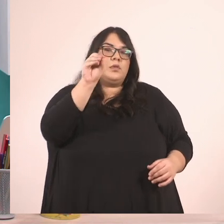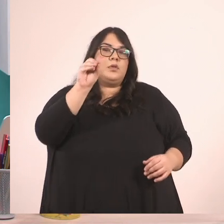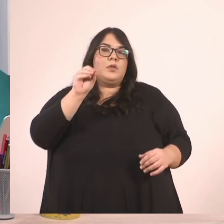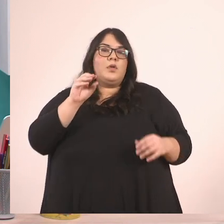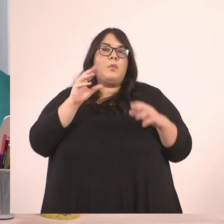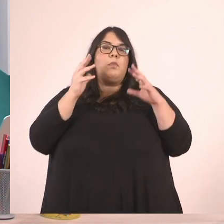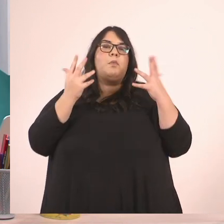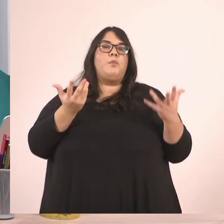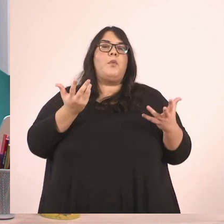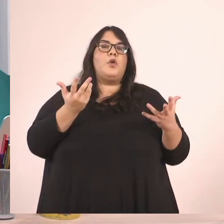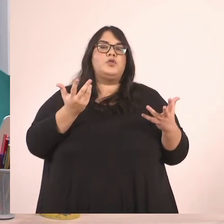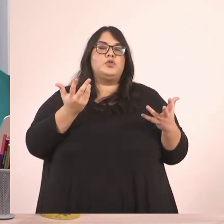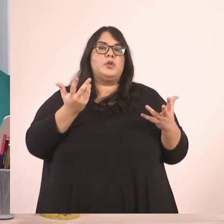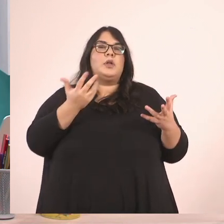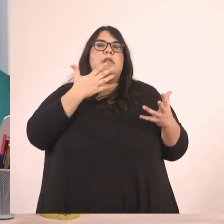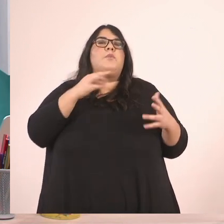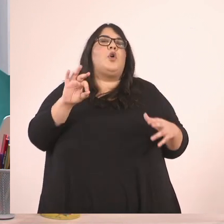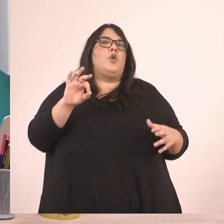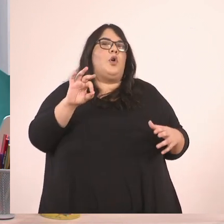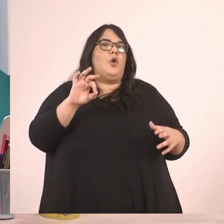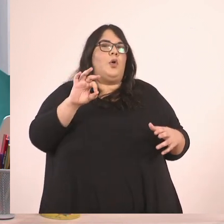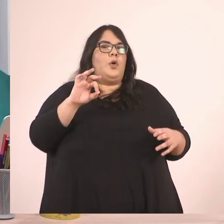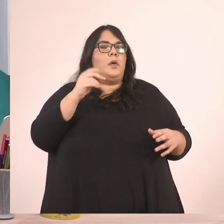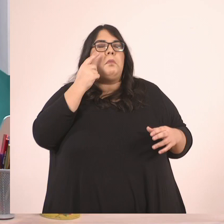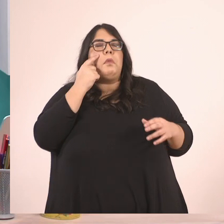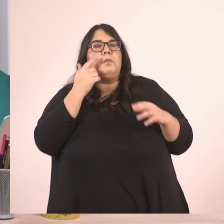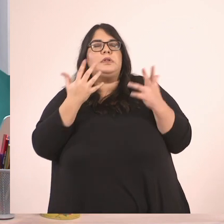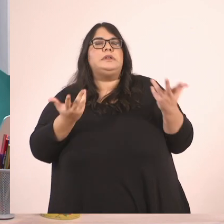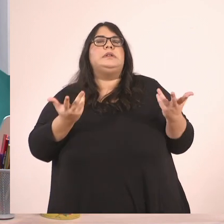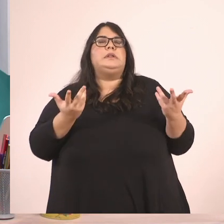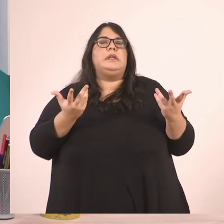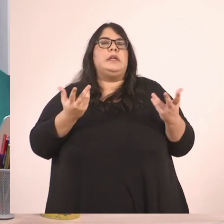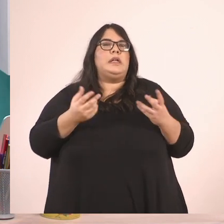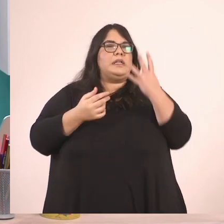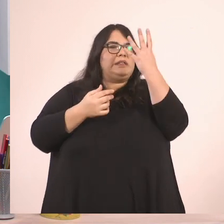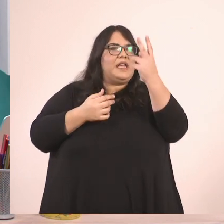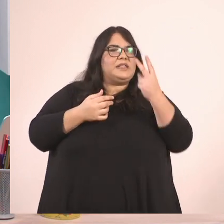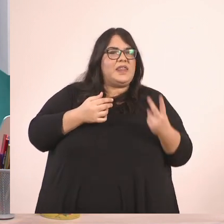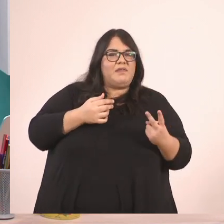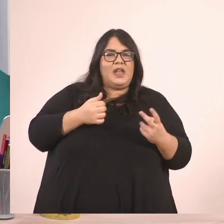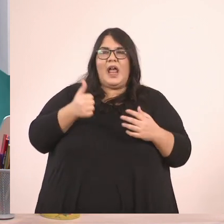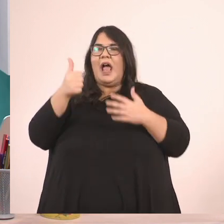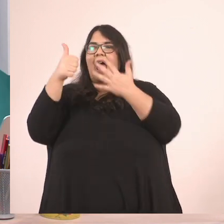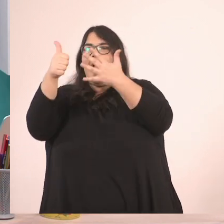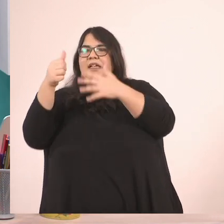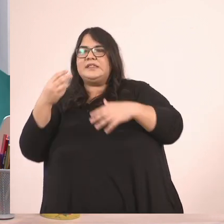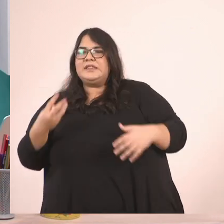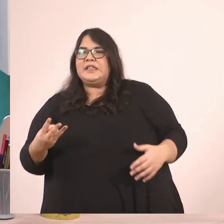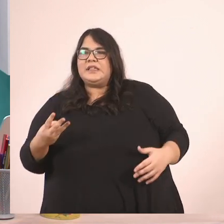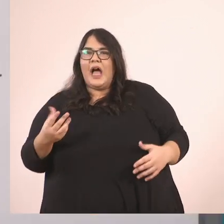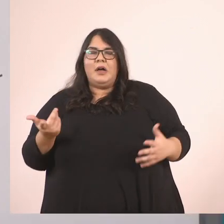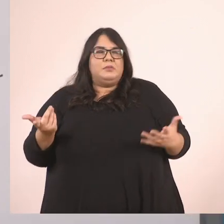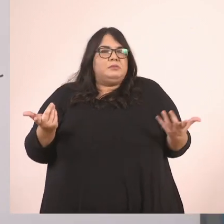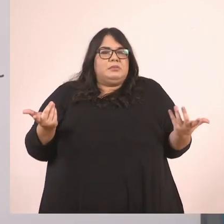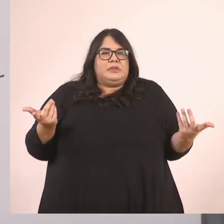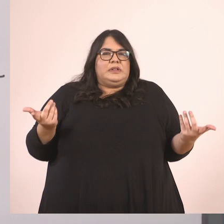παρακολουθήσουμε για να δούμε πού οφείλεται Τι σχέση έχουν το 4 δεύτερα με το 6 τρίτα